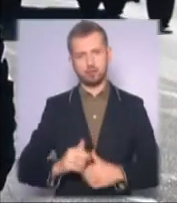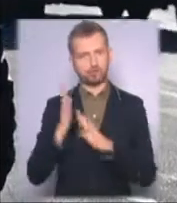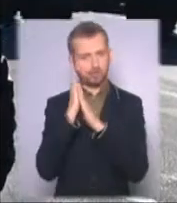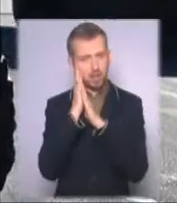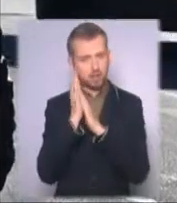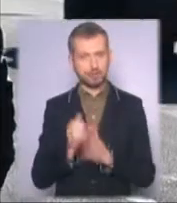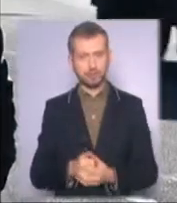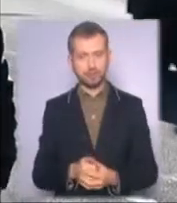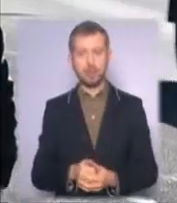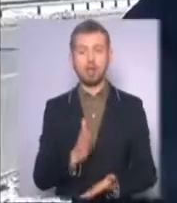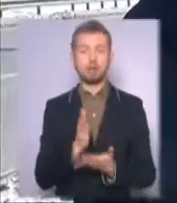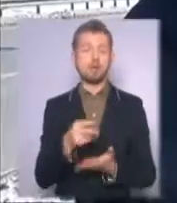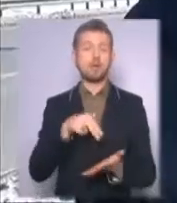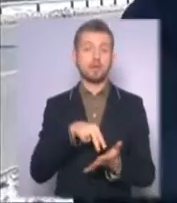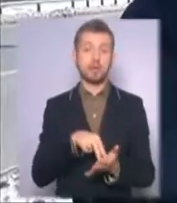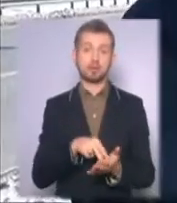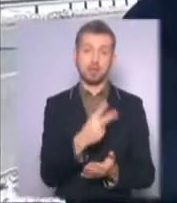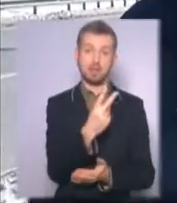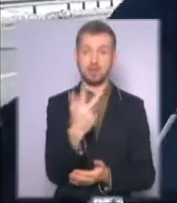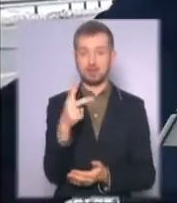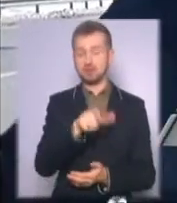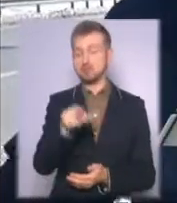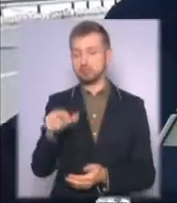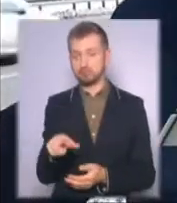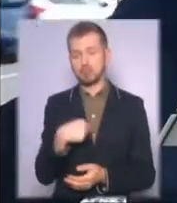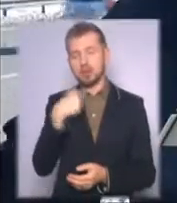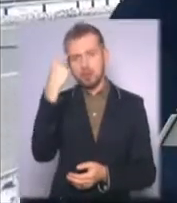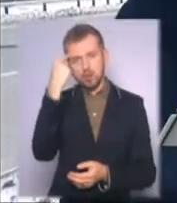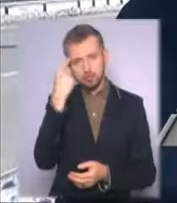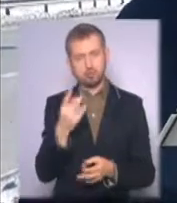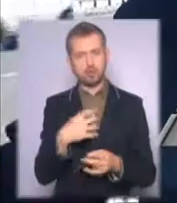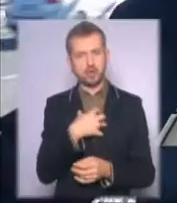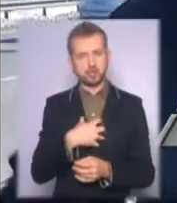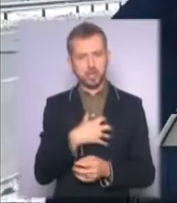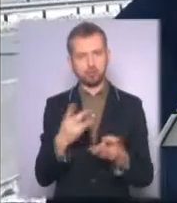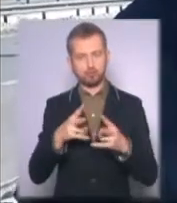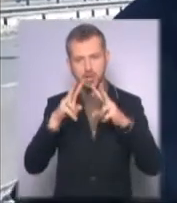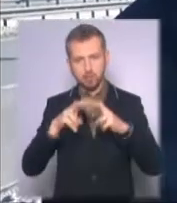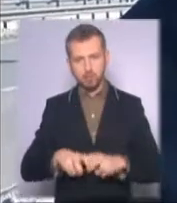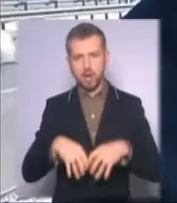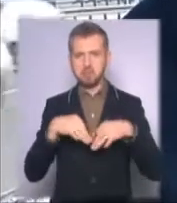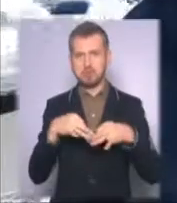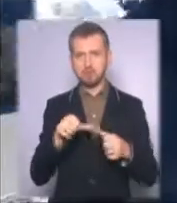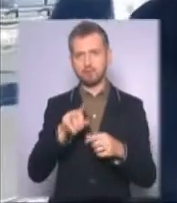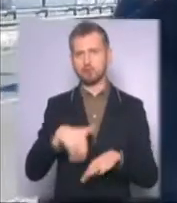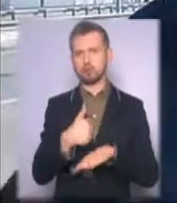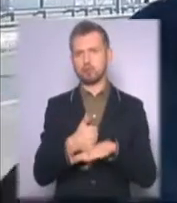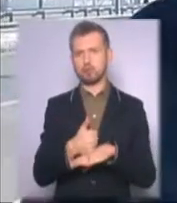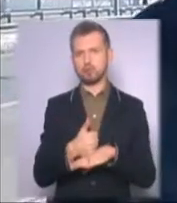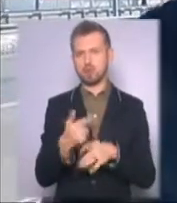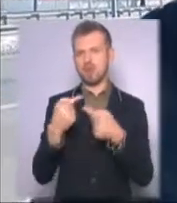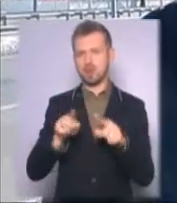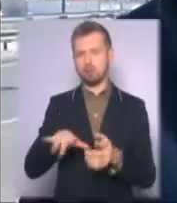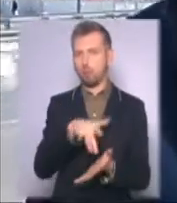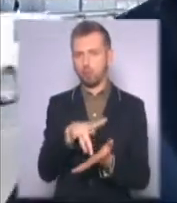Є стоять по два, по три. Я думаю, що важливо, що треба перевіряти машини, в основному винагородні, тому що